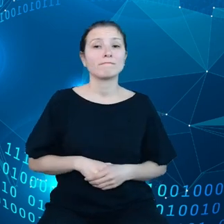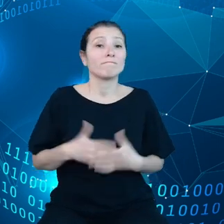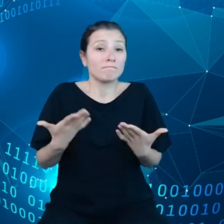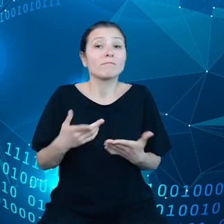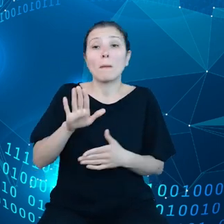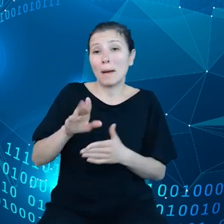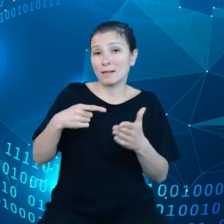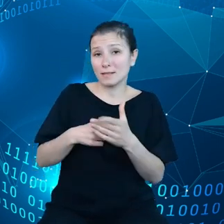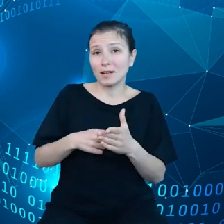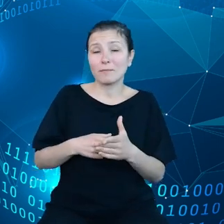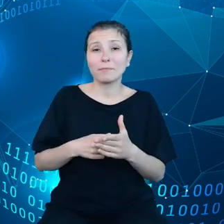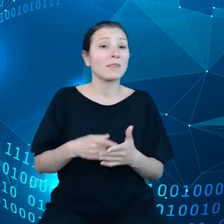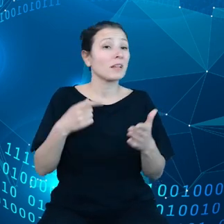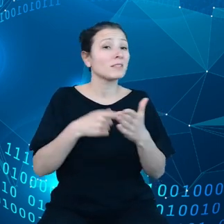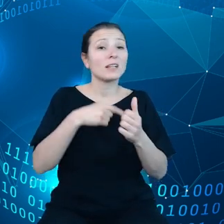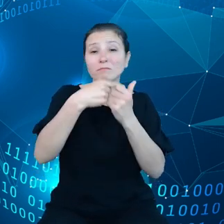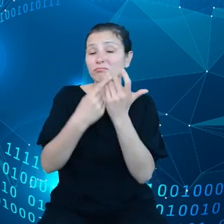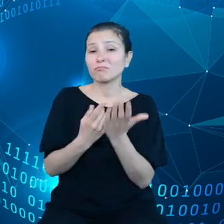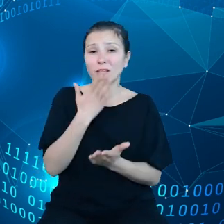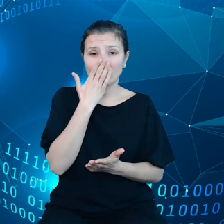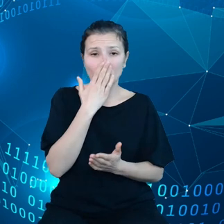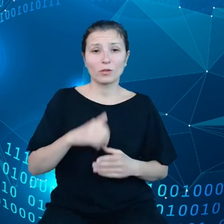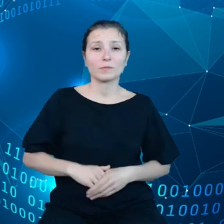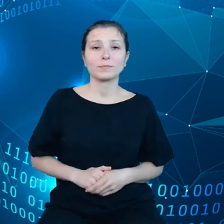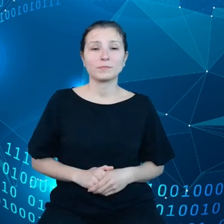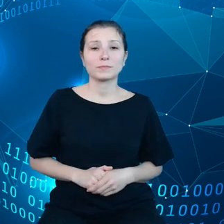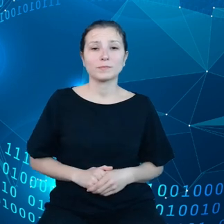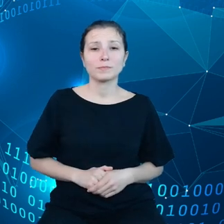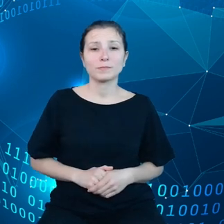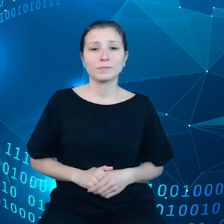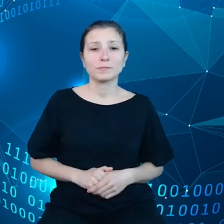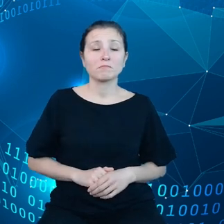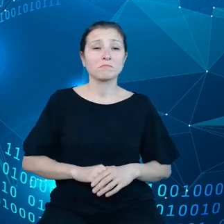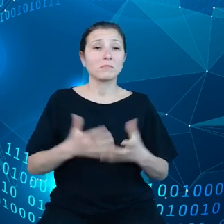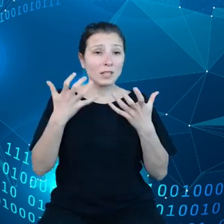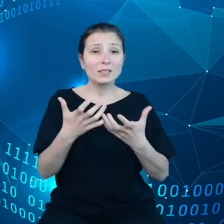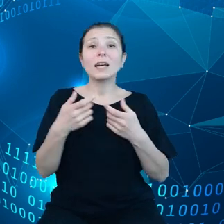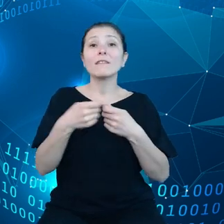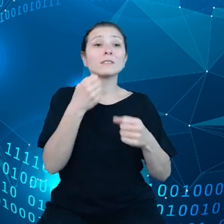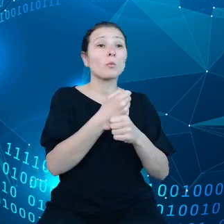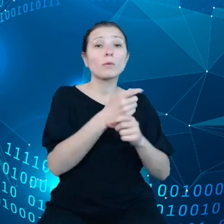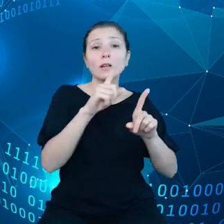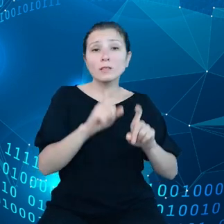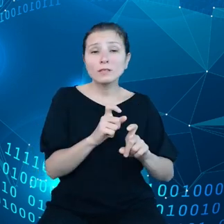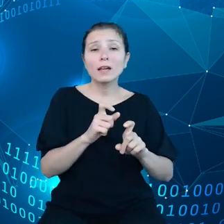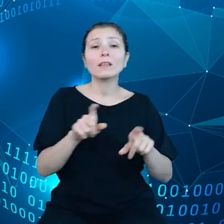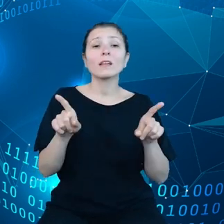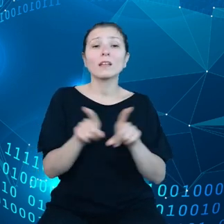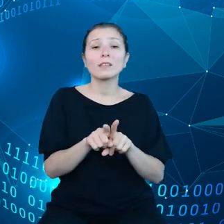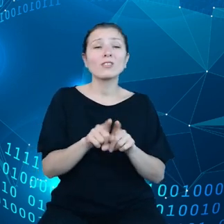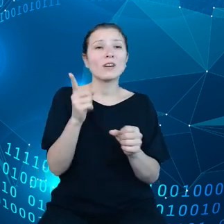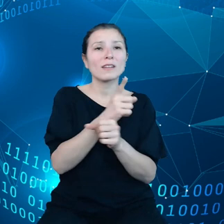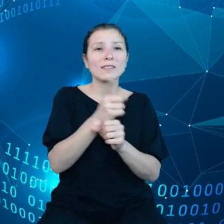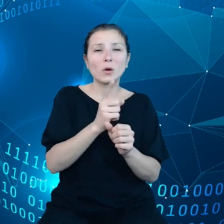No i jakie są to cele? No to jest nawiązanie jakichś współpracy, Jakieś minimalizowanie ryzyka.